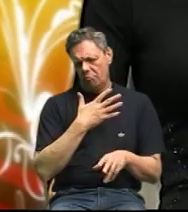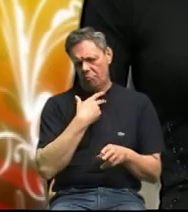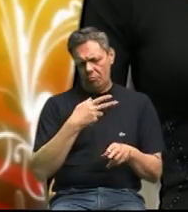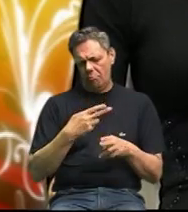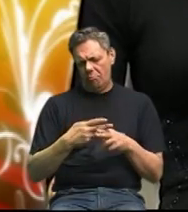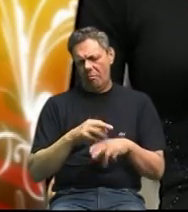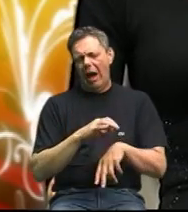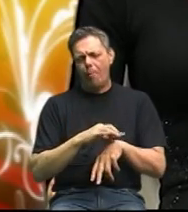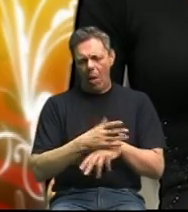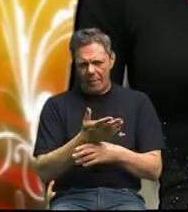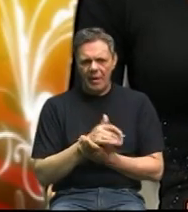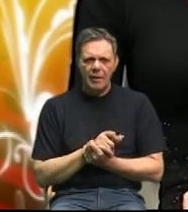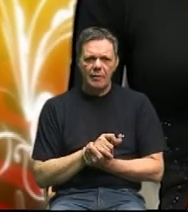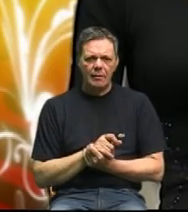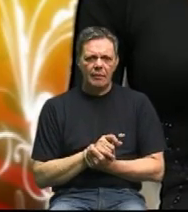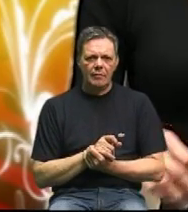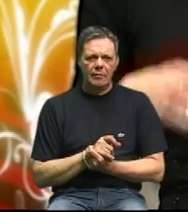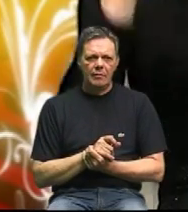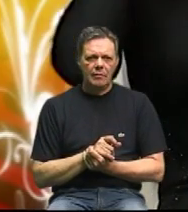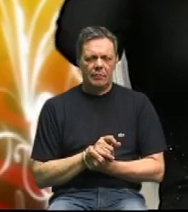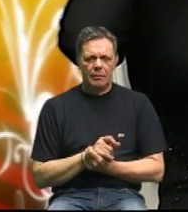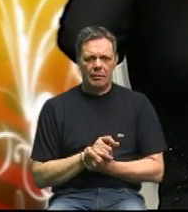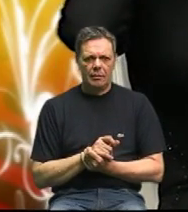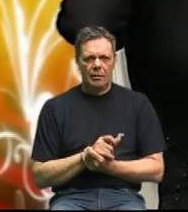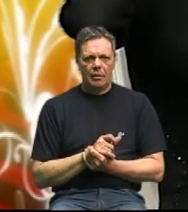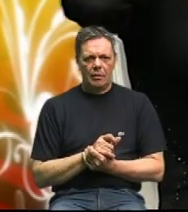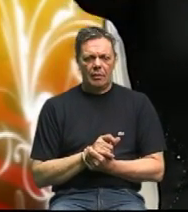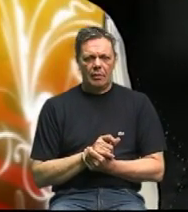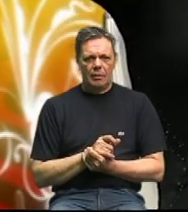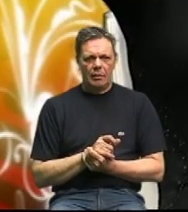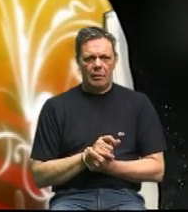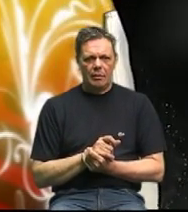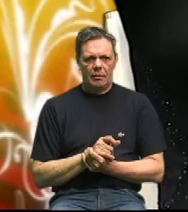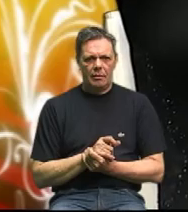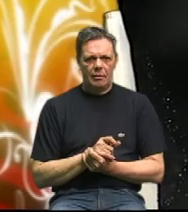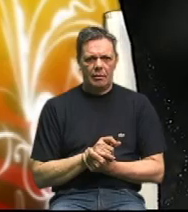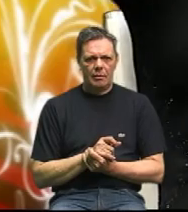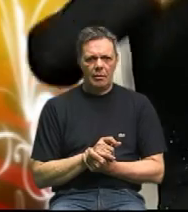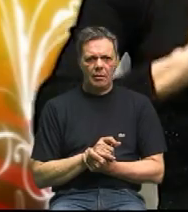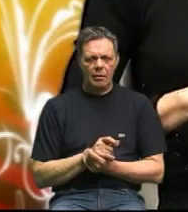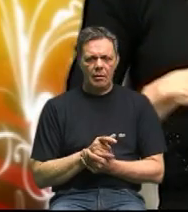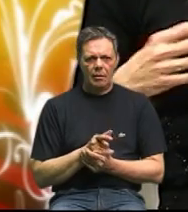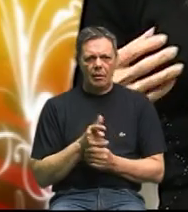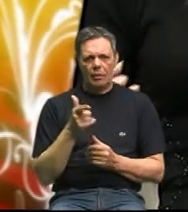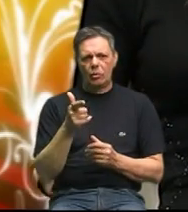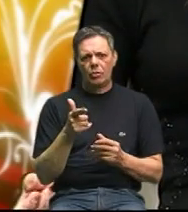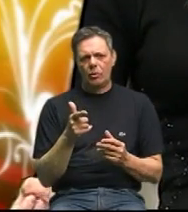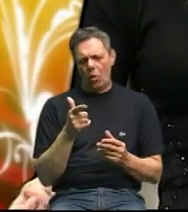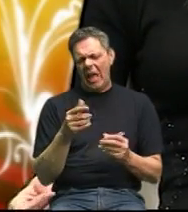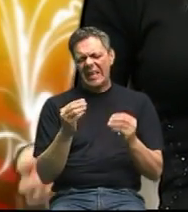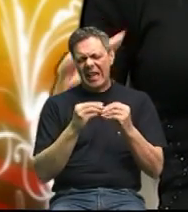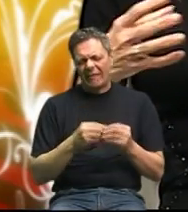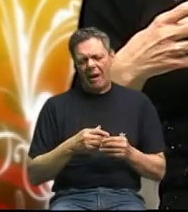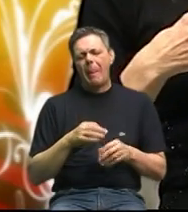koji ste mi inicirali da da u našemu programu ovo je sastavljeno na medicinskoj